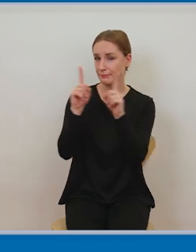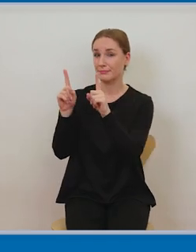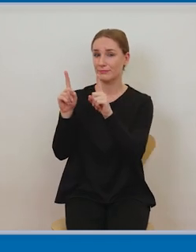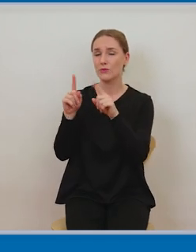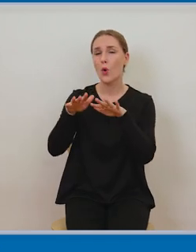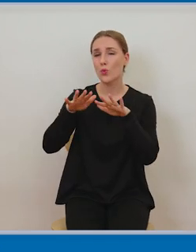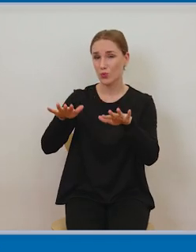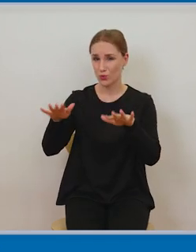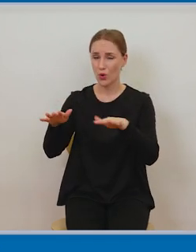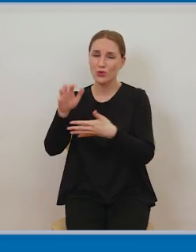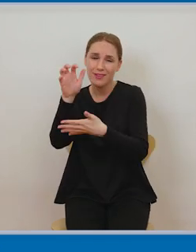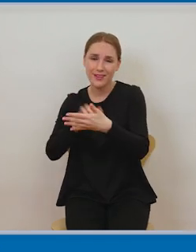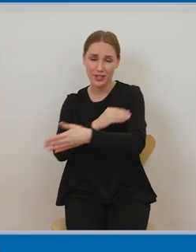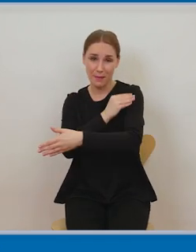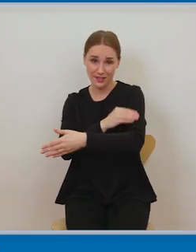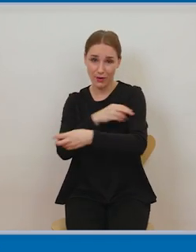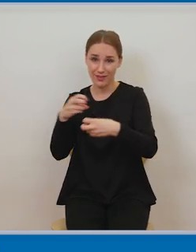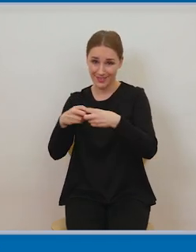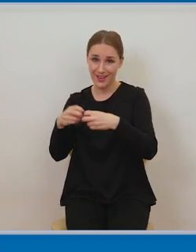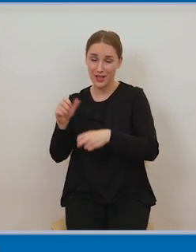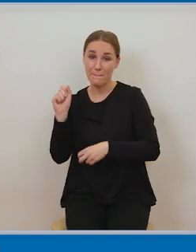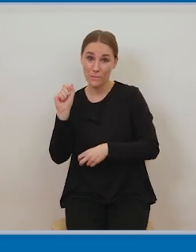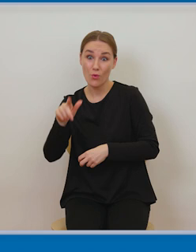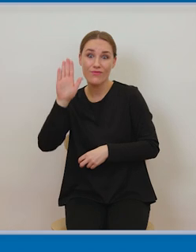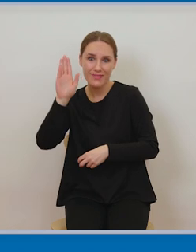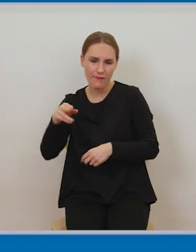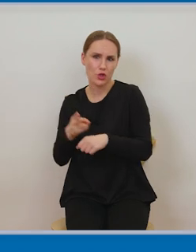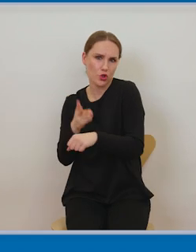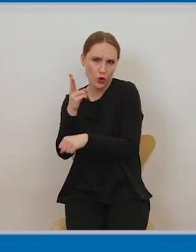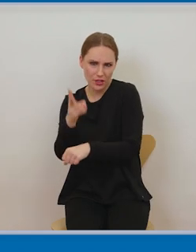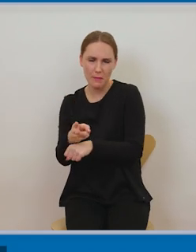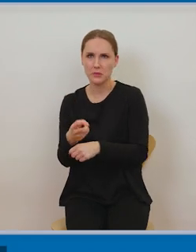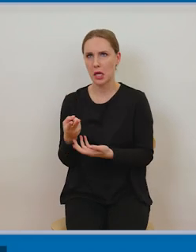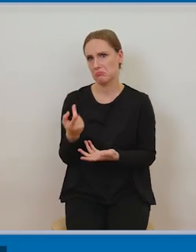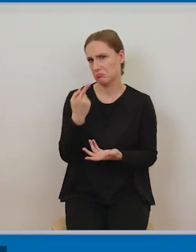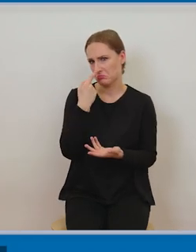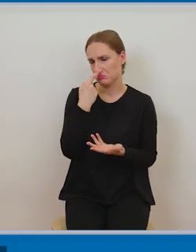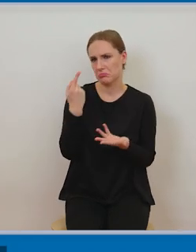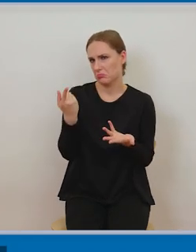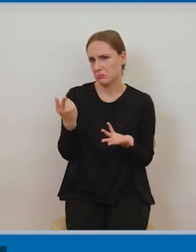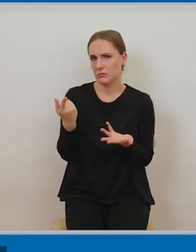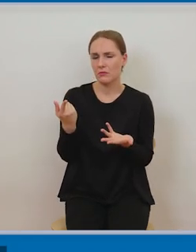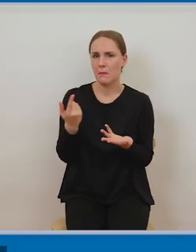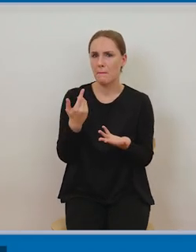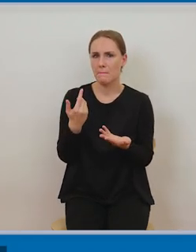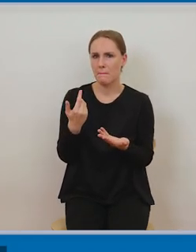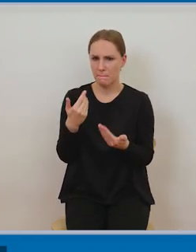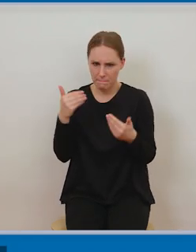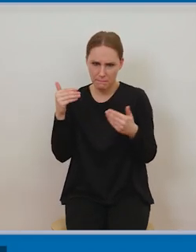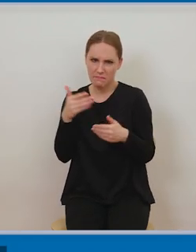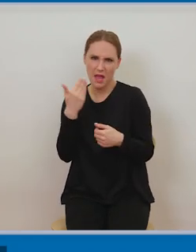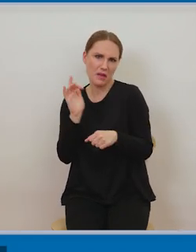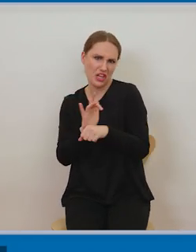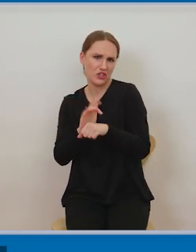dostępne w internecie, nawet jeżeli są dostępne i wydaje nam się, że nie ma na pierwszy rzut oka żadnych zastrzeżeń dotyczących ich korzystania,